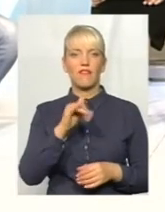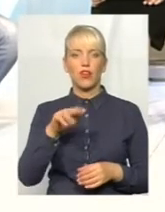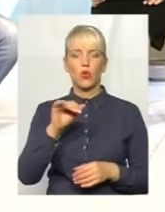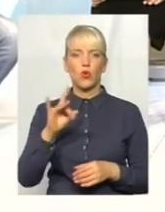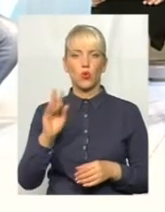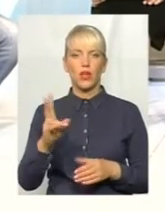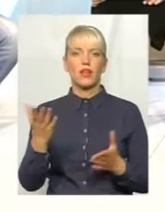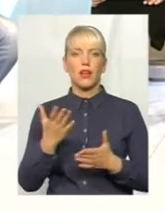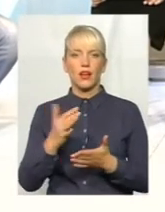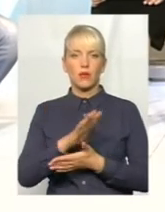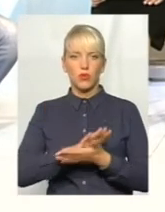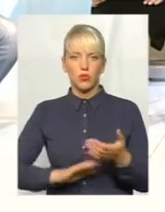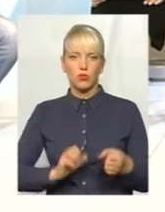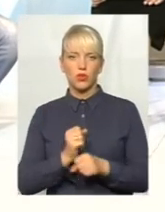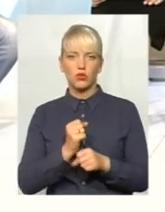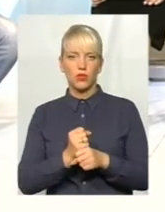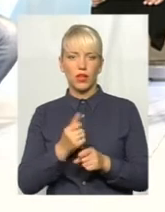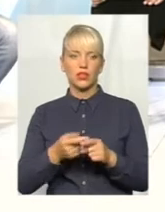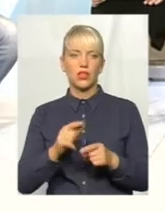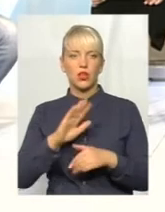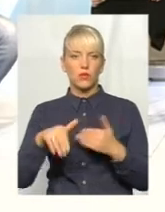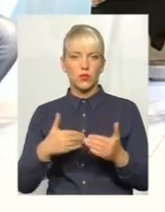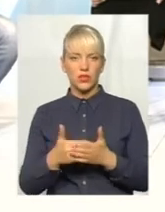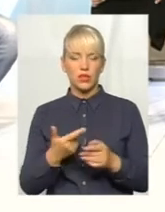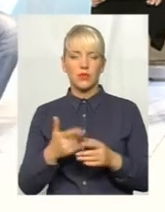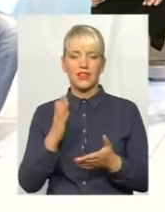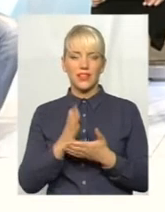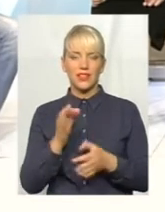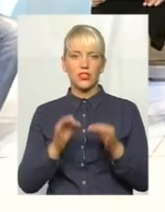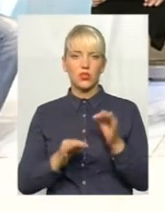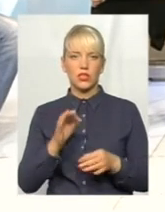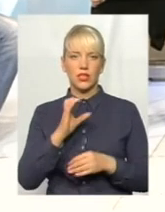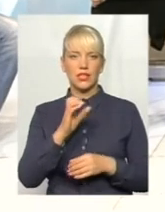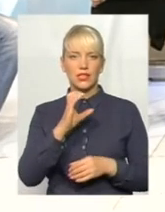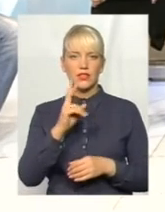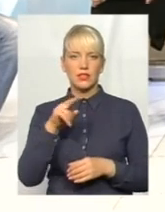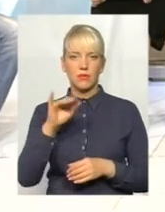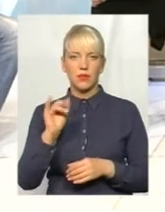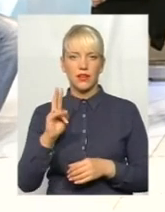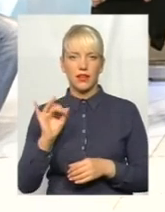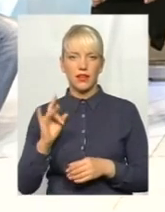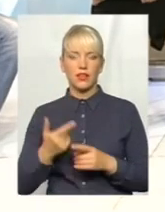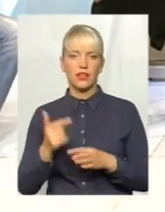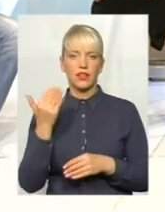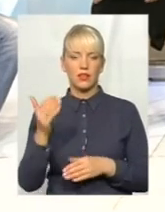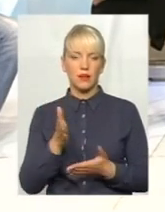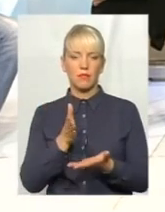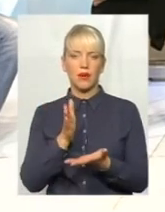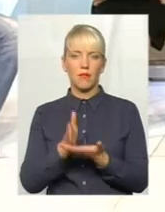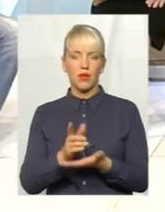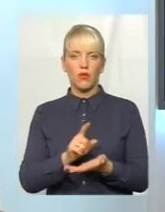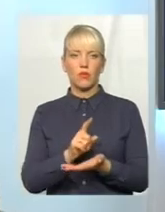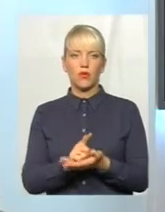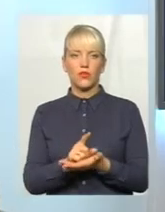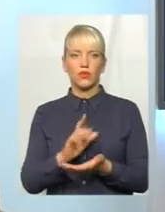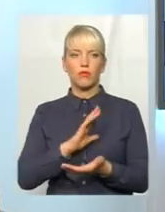Городоцькому районному суді до сих пір і є суддею-спікер. Тобто, її прямий обов